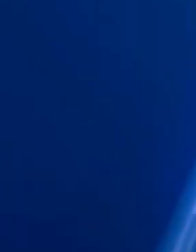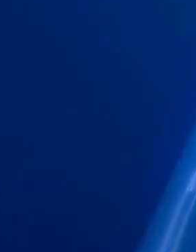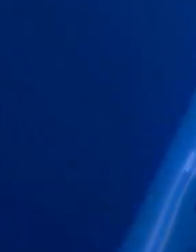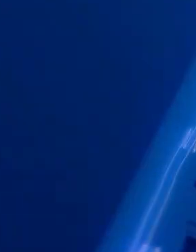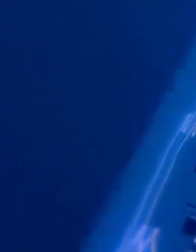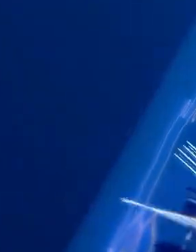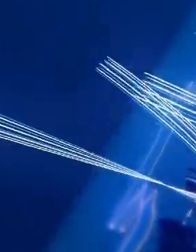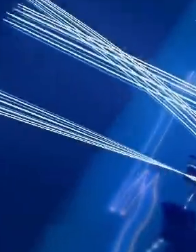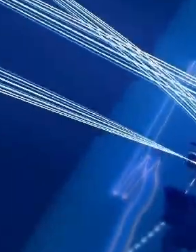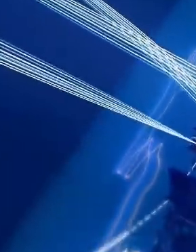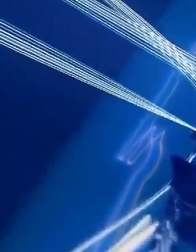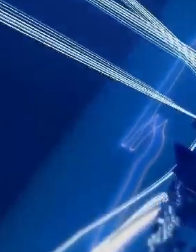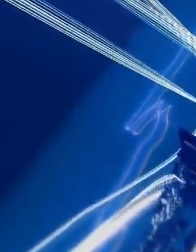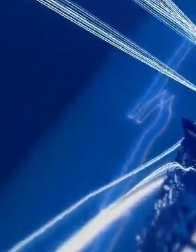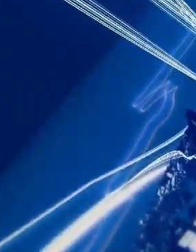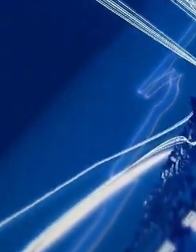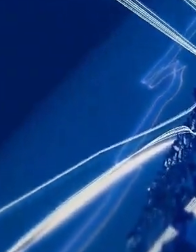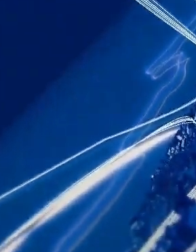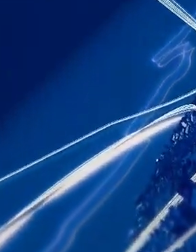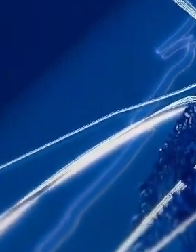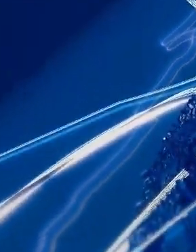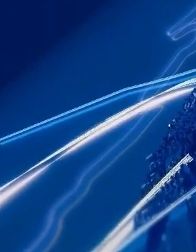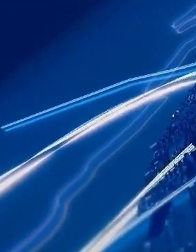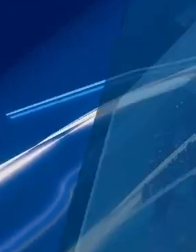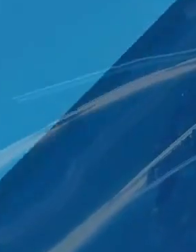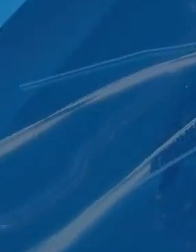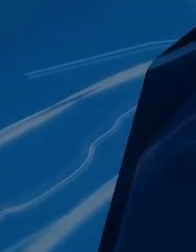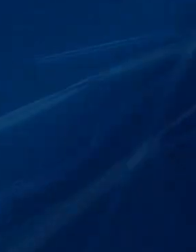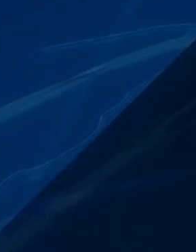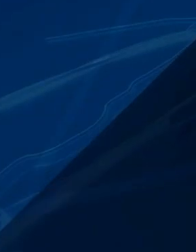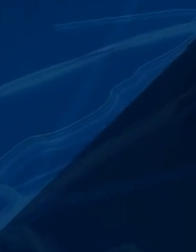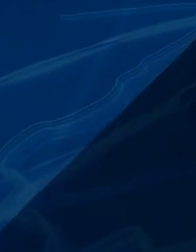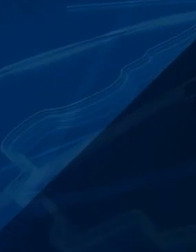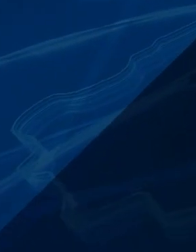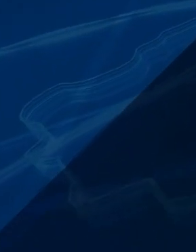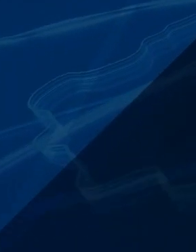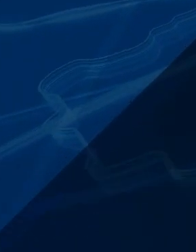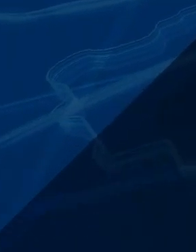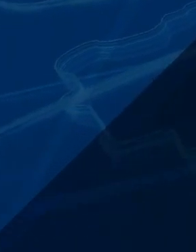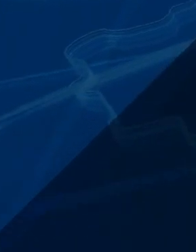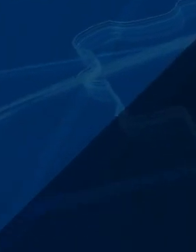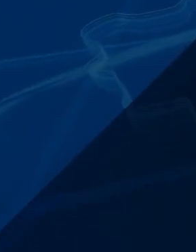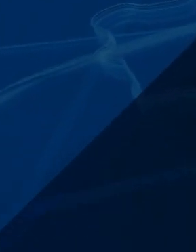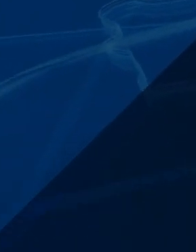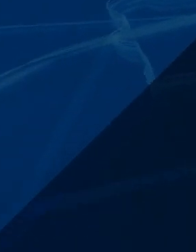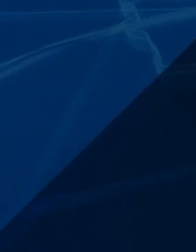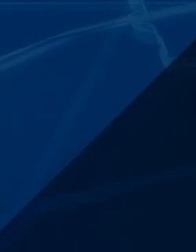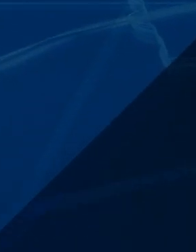miru pafshim.